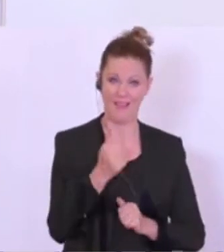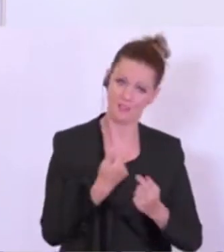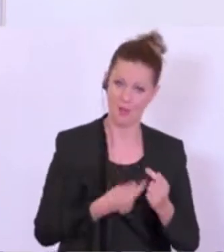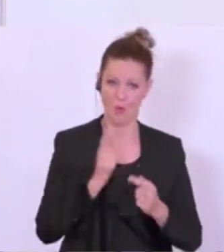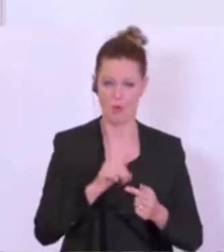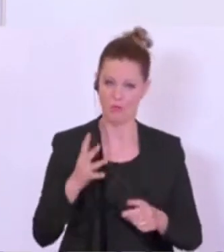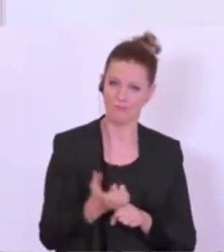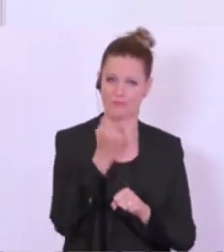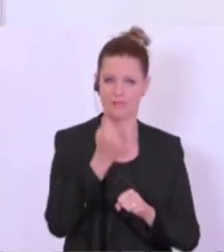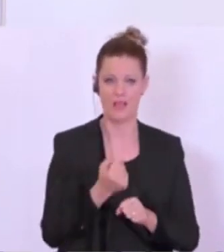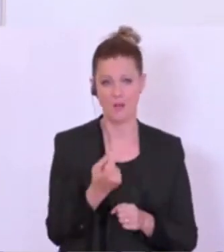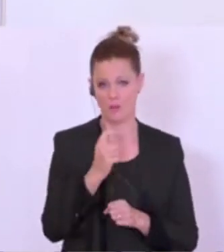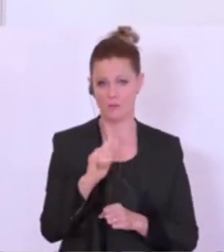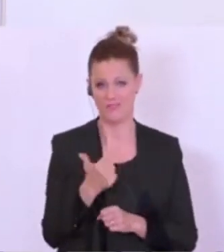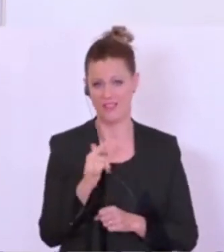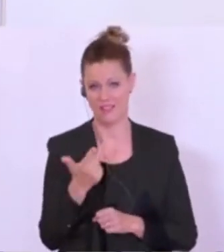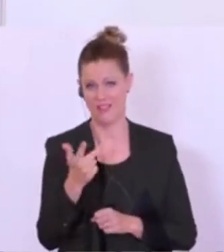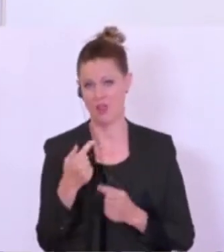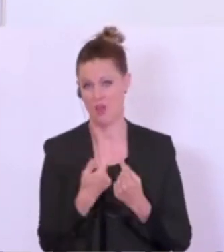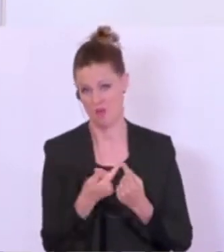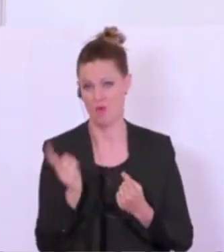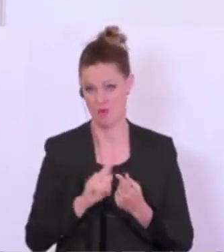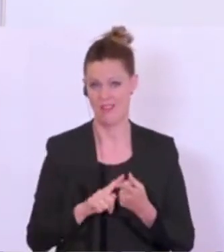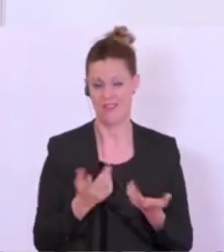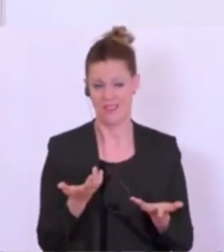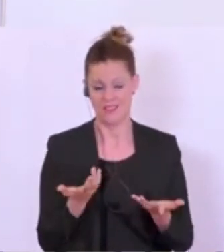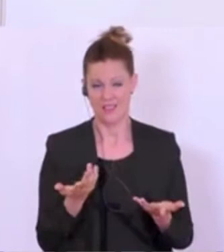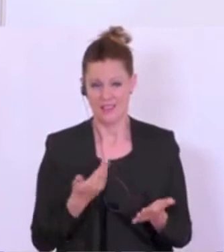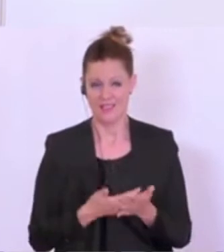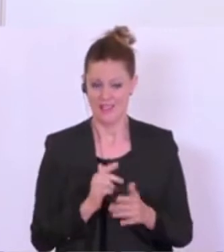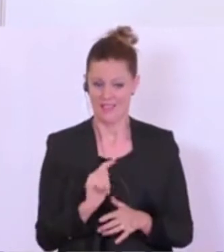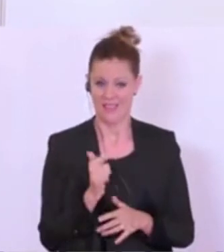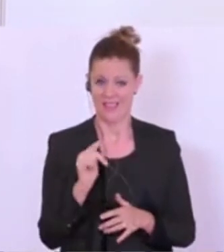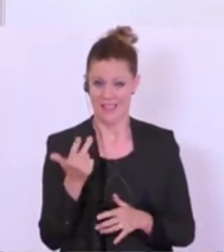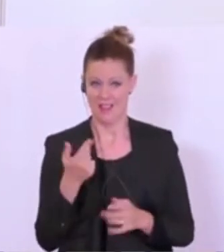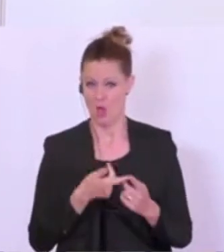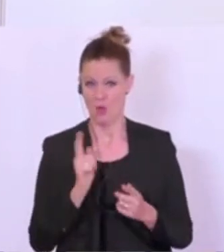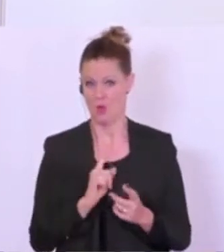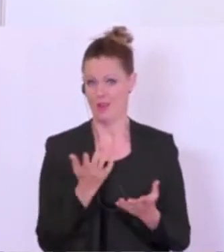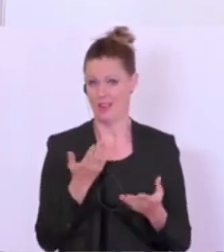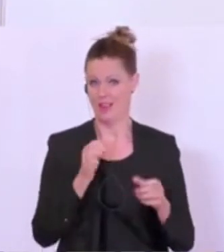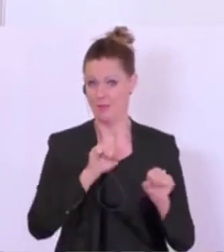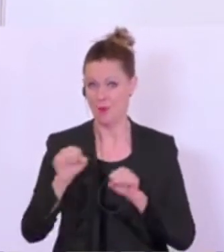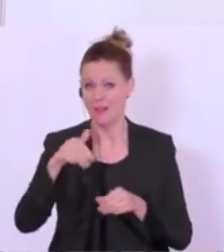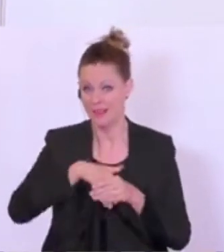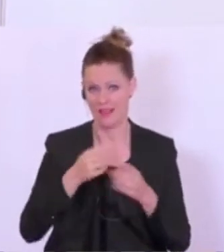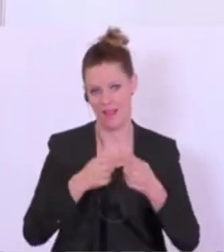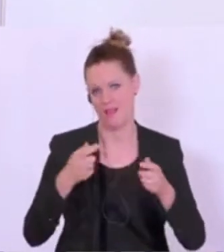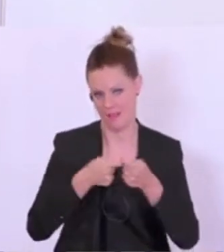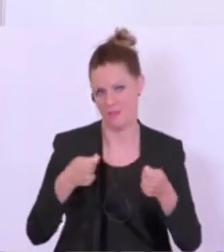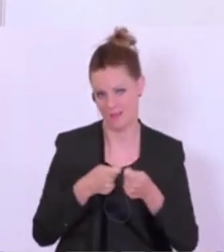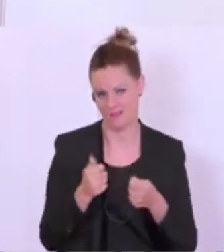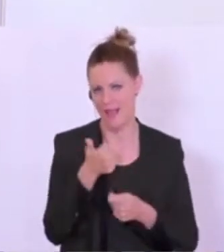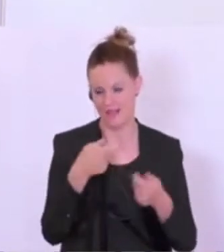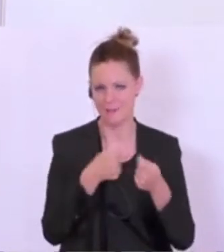aber es wird eine zweite, dritte Runde geben. Und in dieser zweiten, dritten Runde geht es um möglicherweise andere Maßnahmen. Und